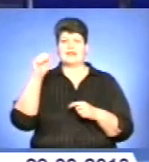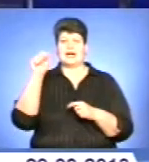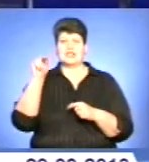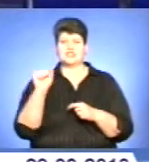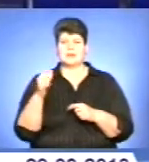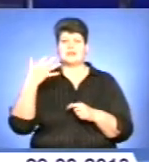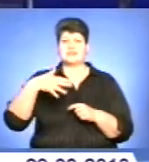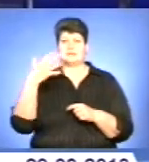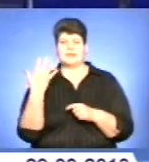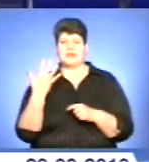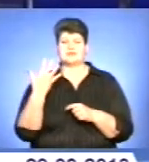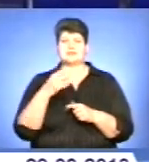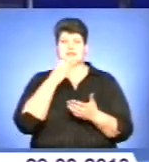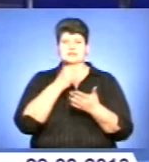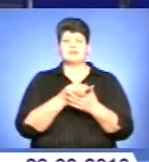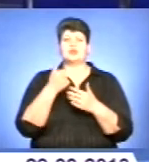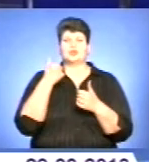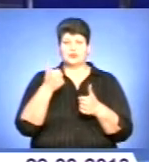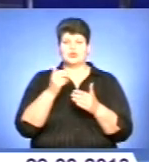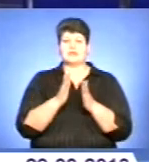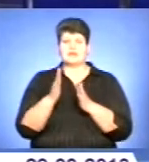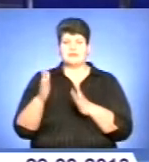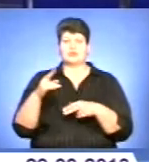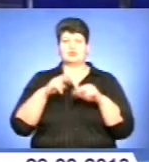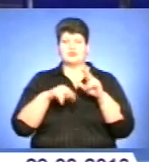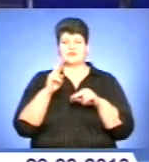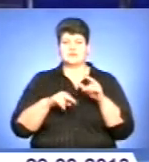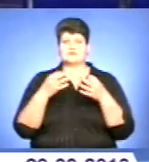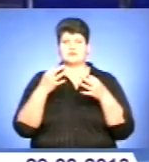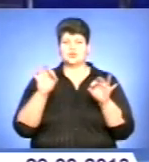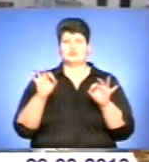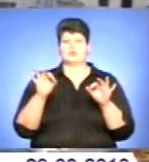Віце-прем'єр відзначив добру динамику будівництва доступного житла у Харкові.